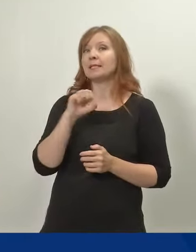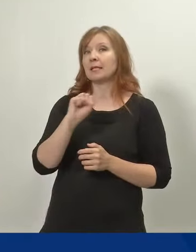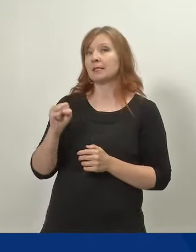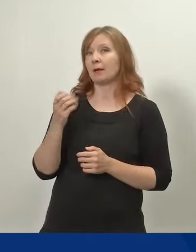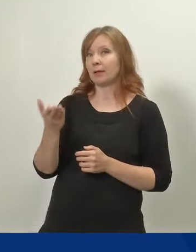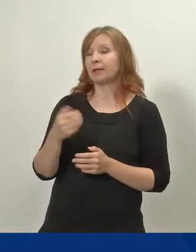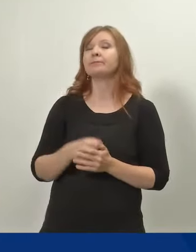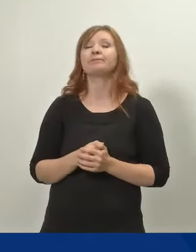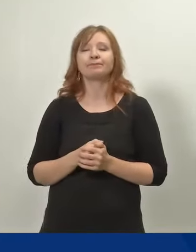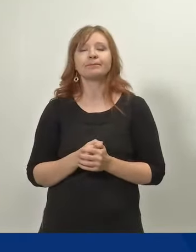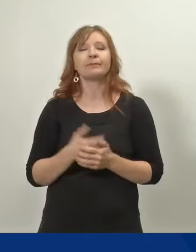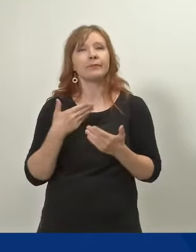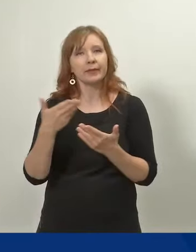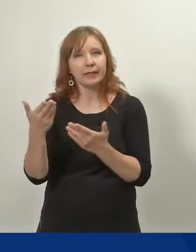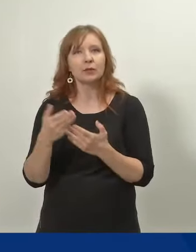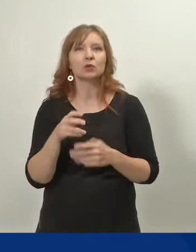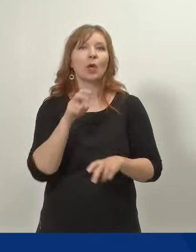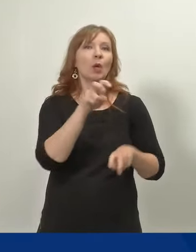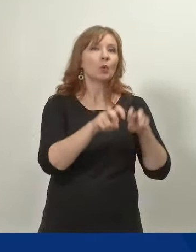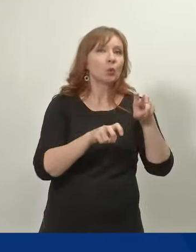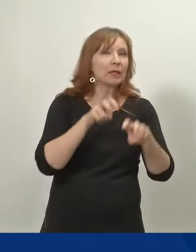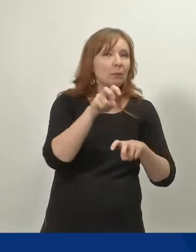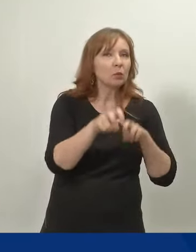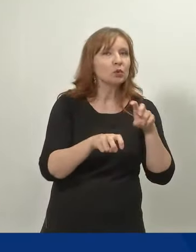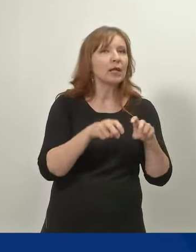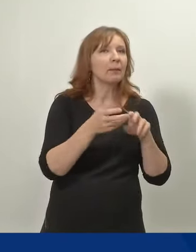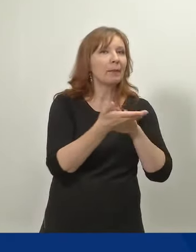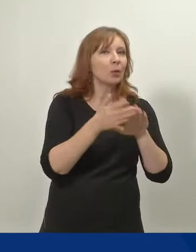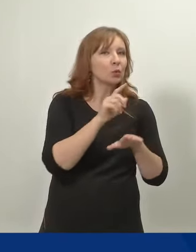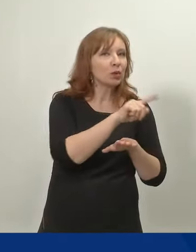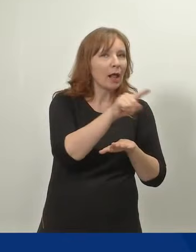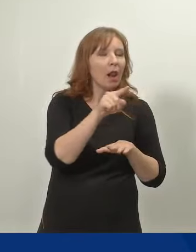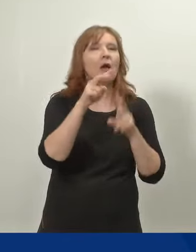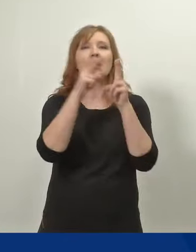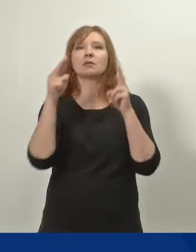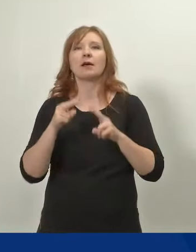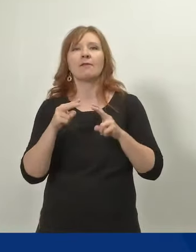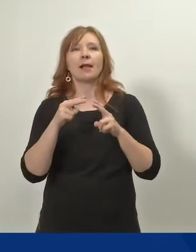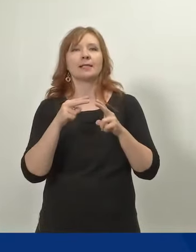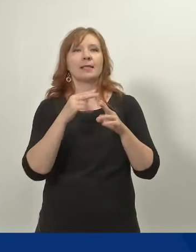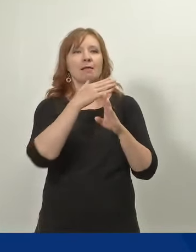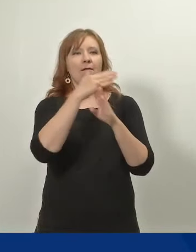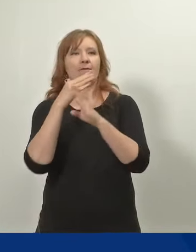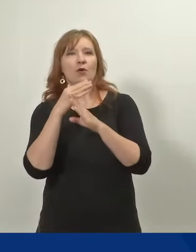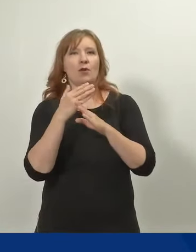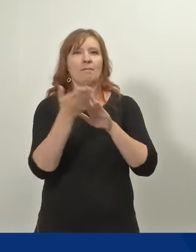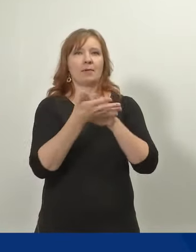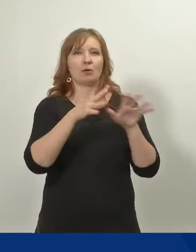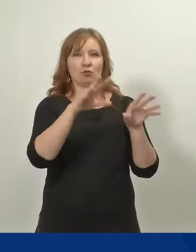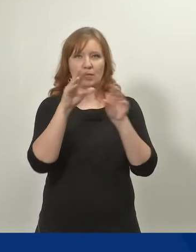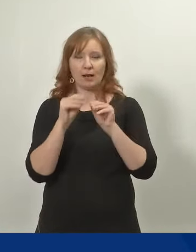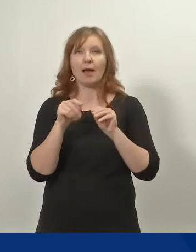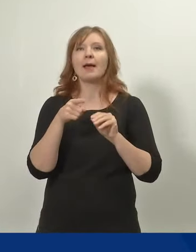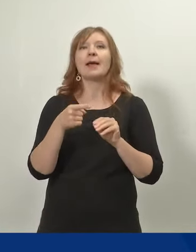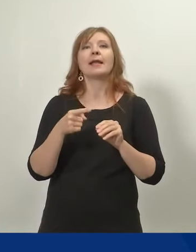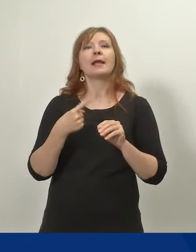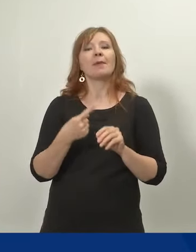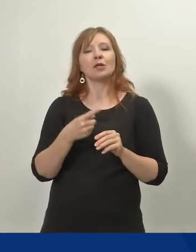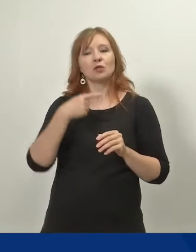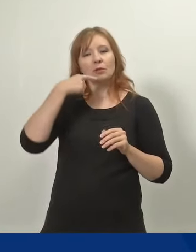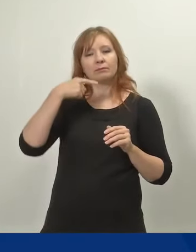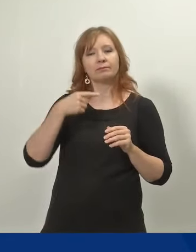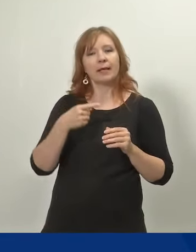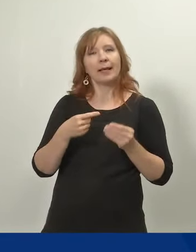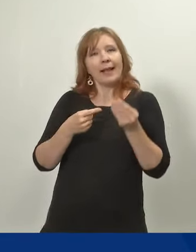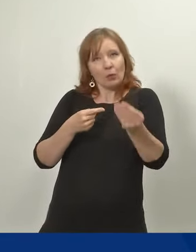Tutkimusten ja kansainvälisten vertailujen perusteella isille osoitetut omat vanhempainvapaakiintiöt